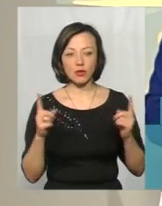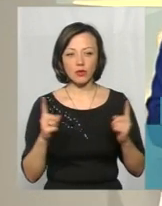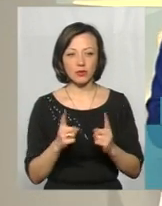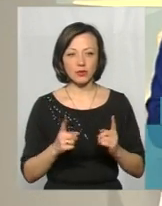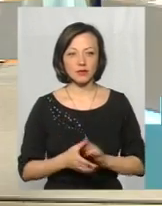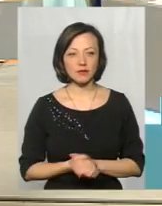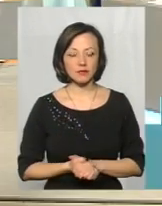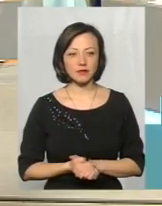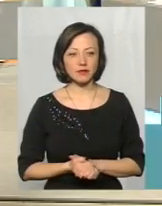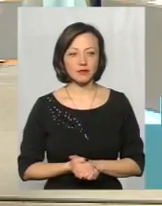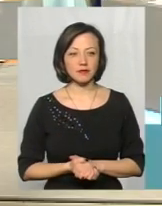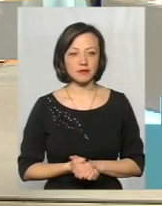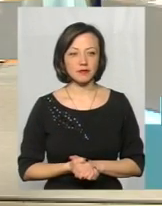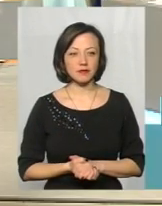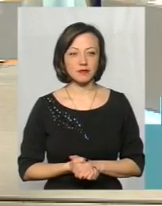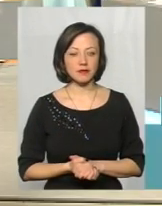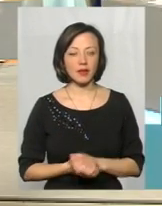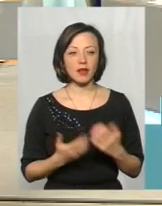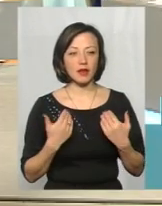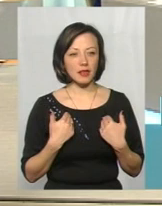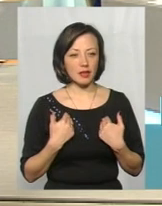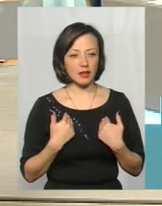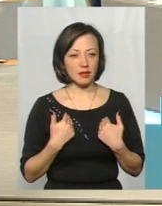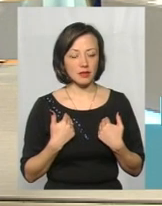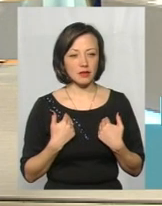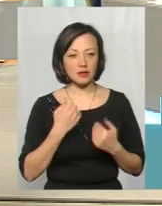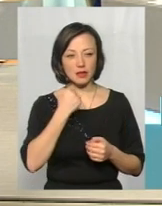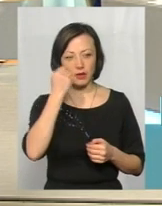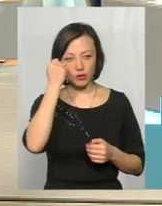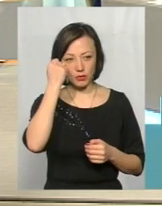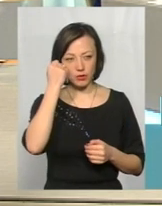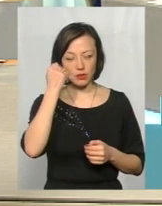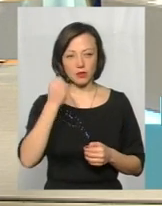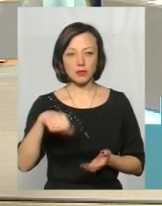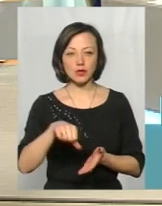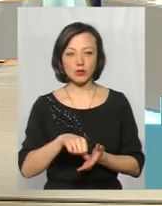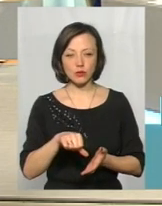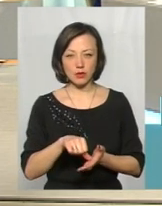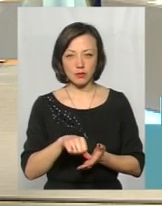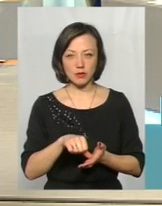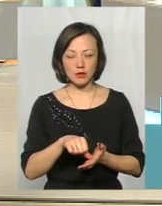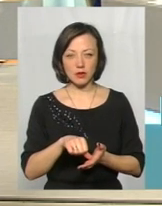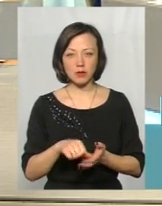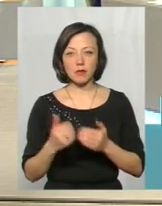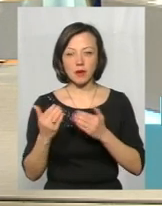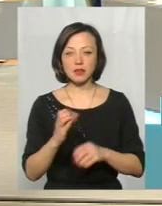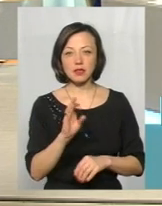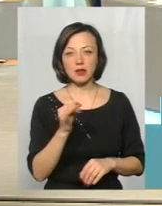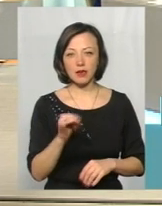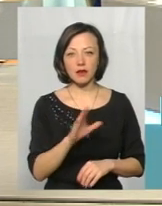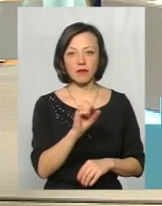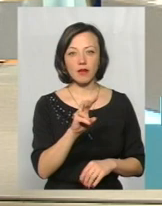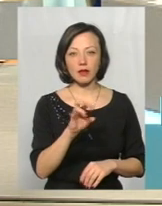нас час так. Я дякую присутнім пану Сергій і пані